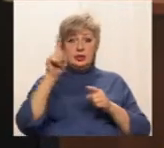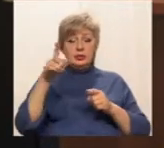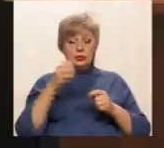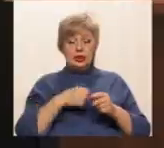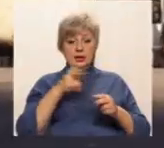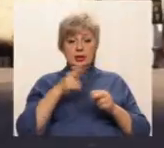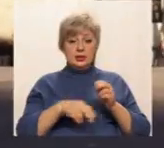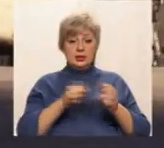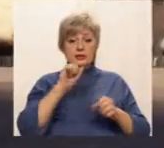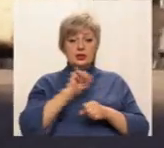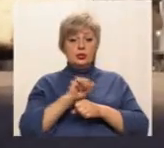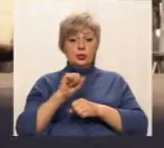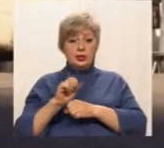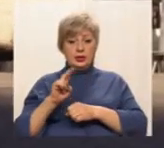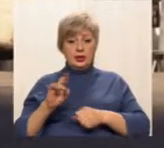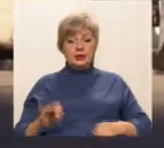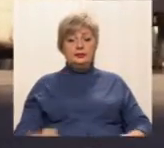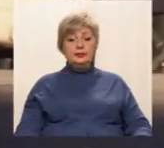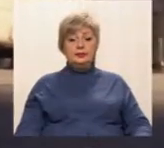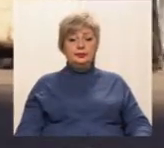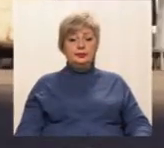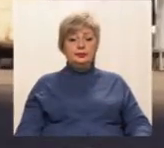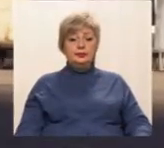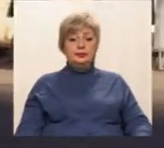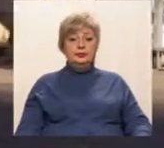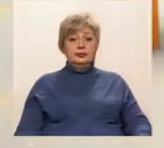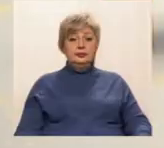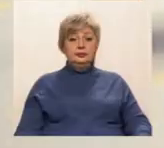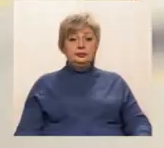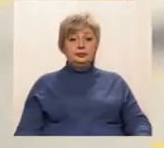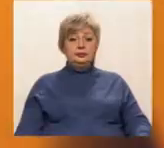автобусних маршрутів. Тетяна Загора, Віктор Якушин, новини 51-го.